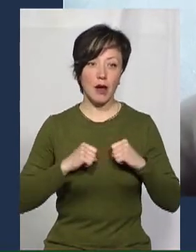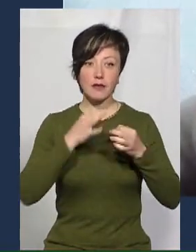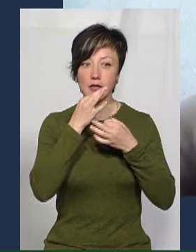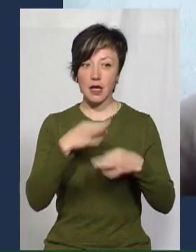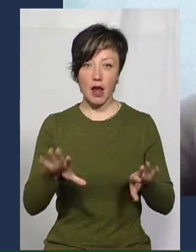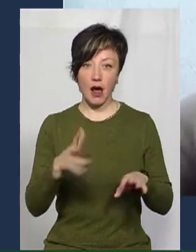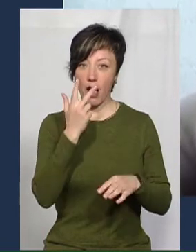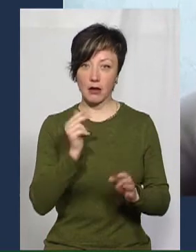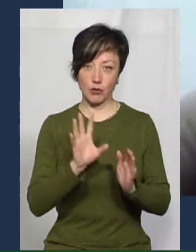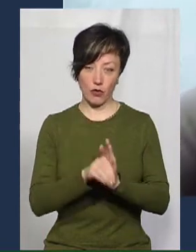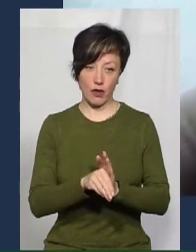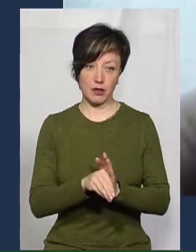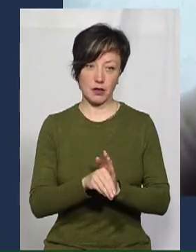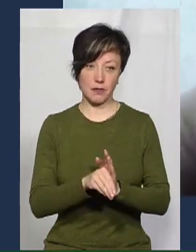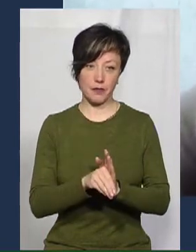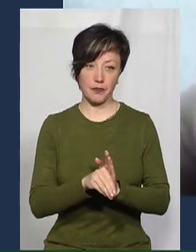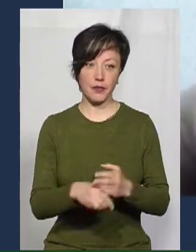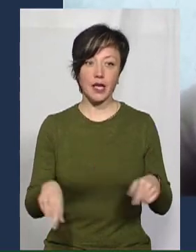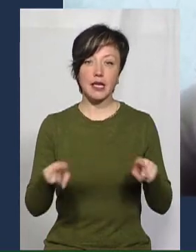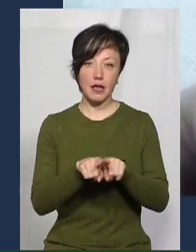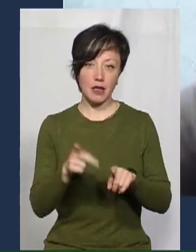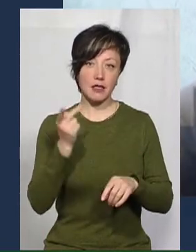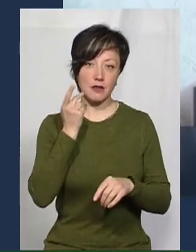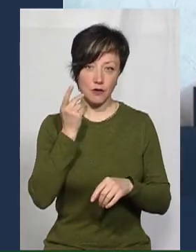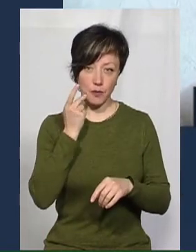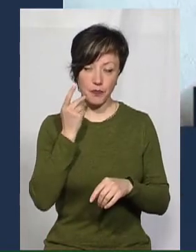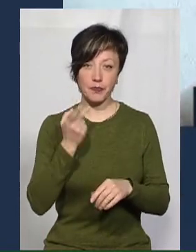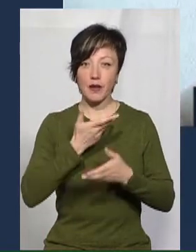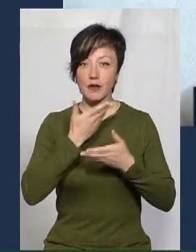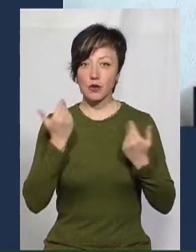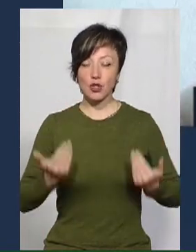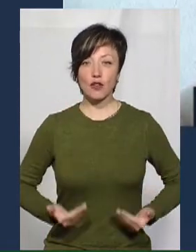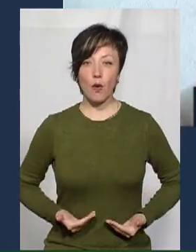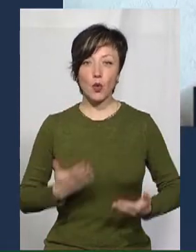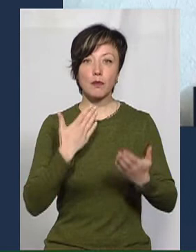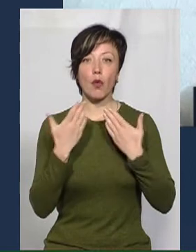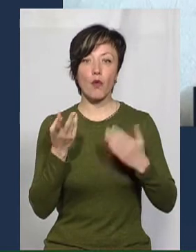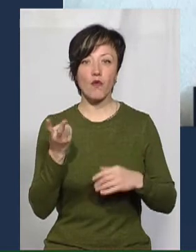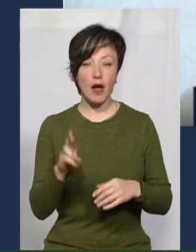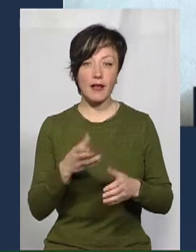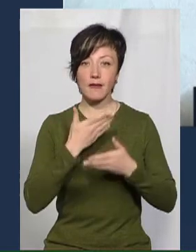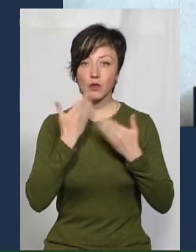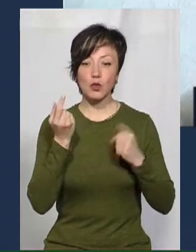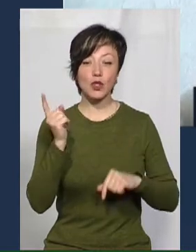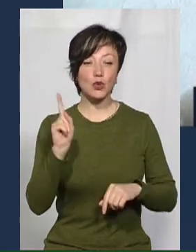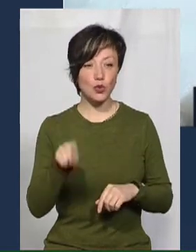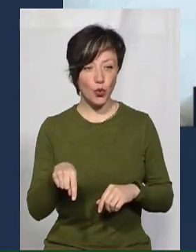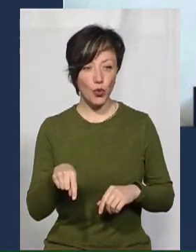адаптуватися. Ну, в принципі, так і завжди. Відсутність живого спілкування і відсутність того